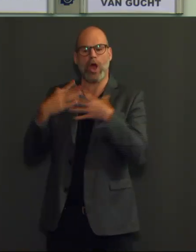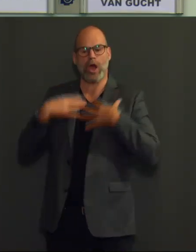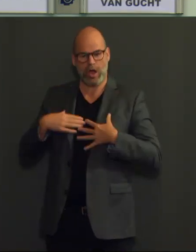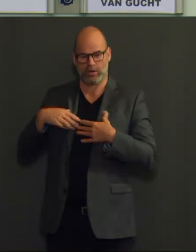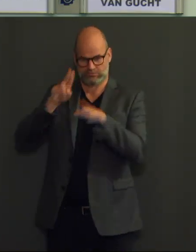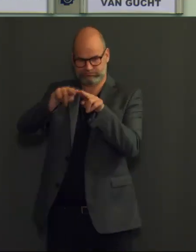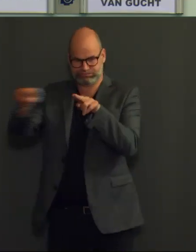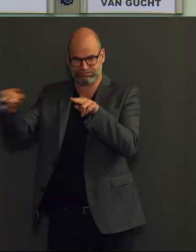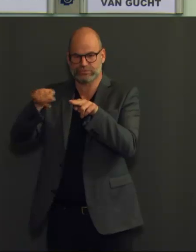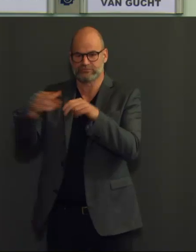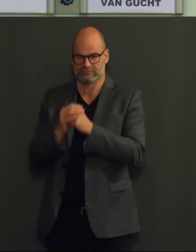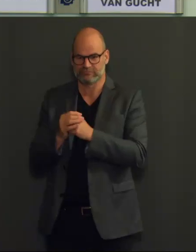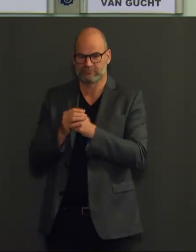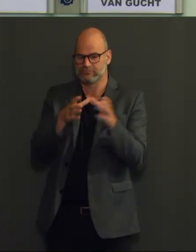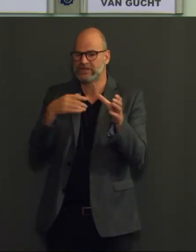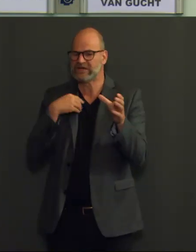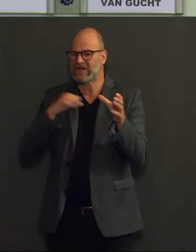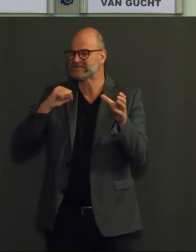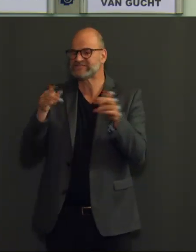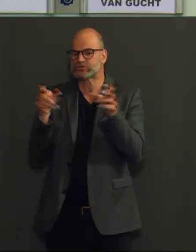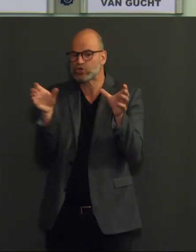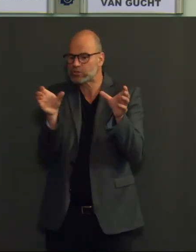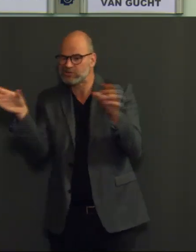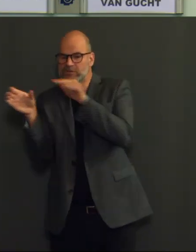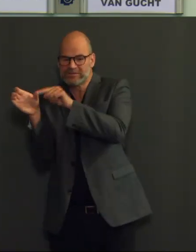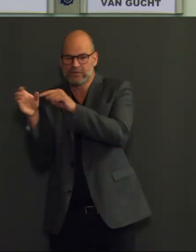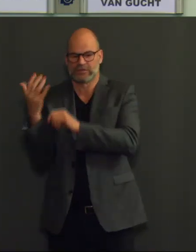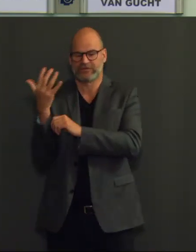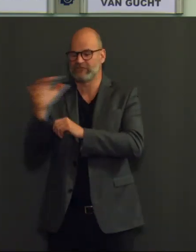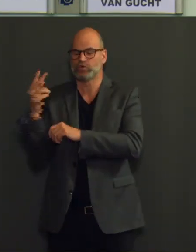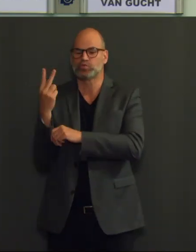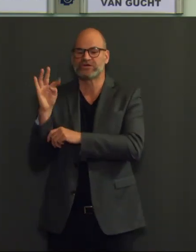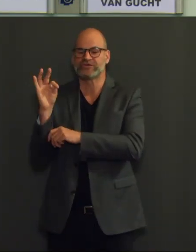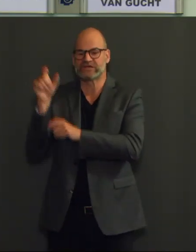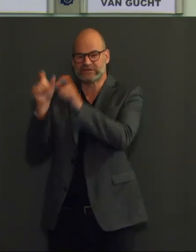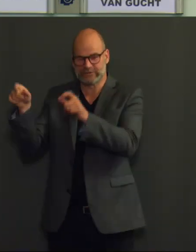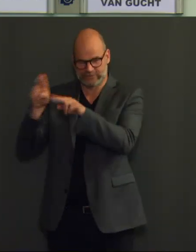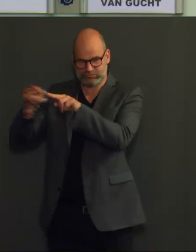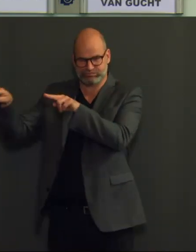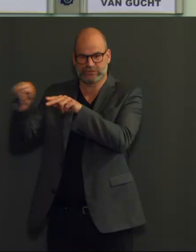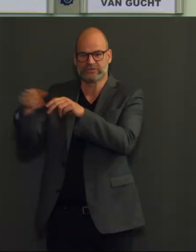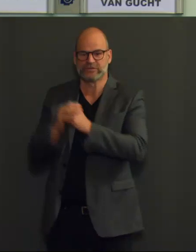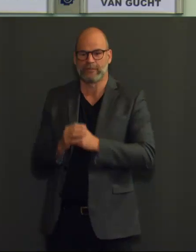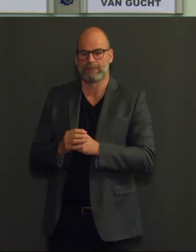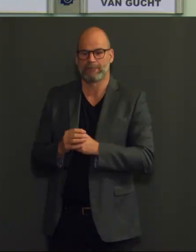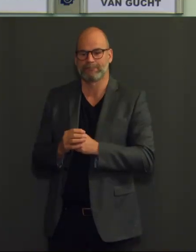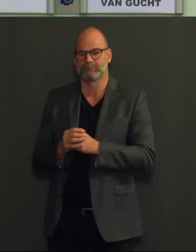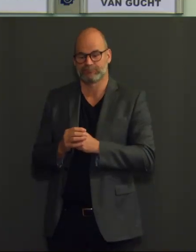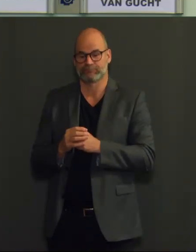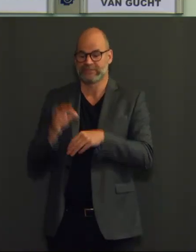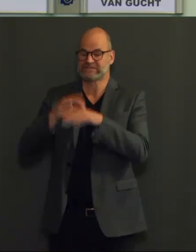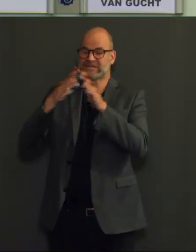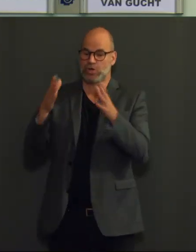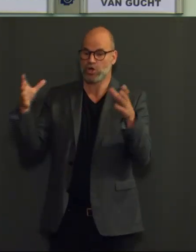542 op intensieve zorgen. Deze cijfers liggen respectievelijk 17%